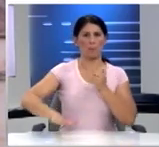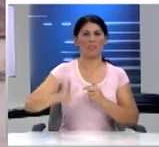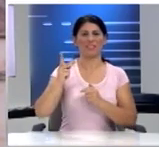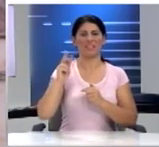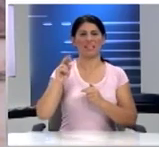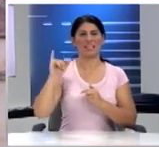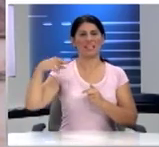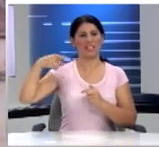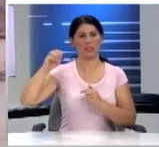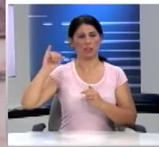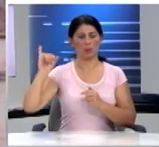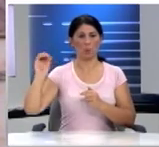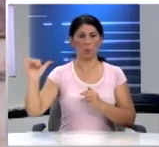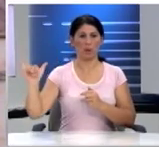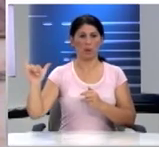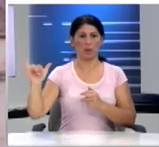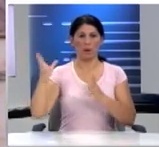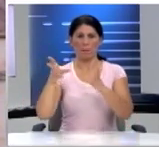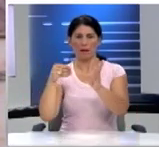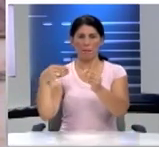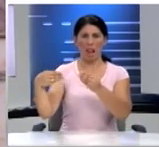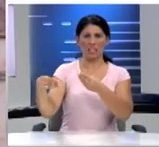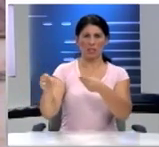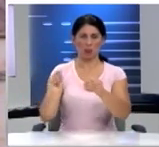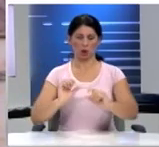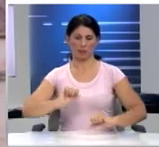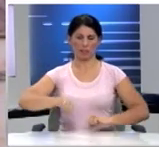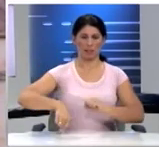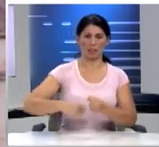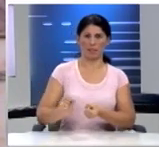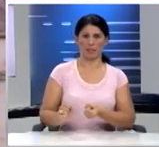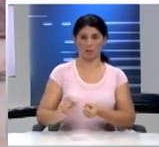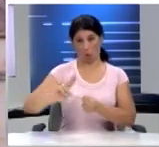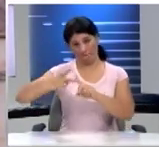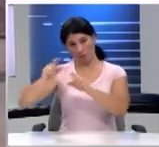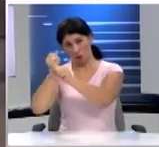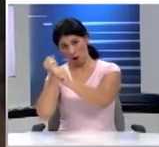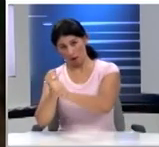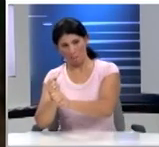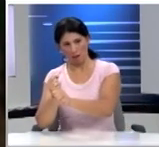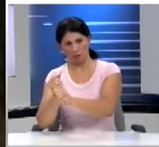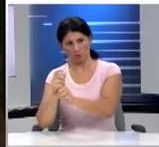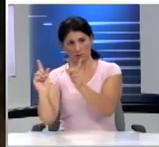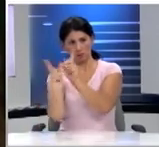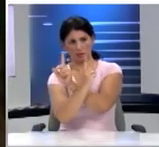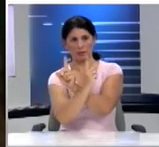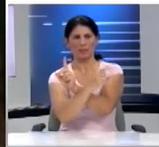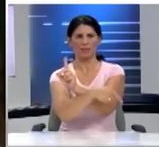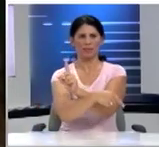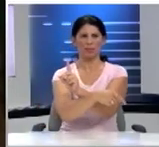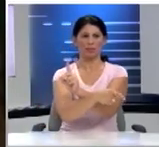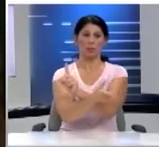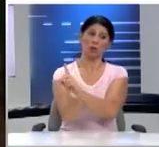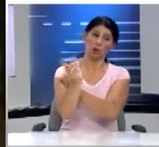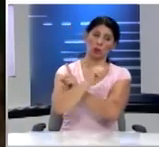Με την πλαστικότητα της κίνησης Το παιδί του Κρητίου Σε αντίθεση Με